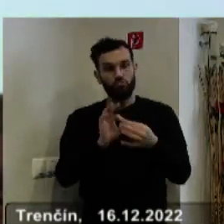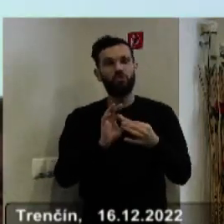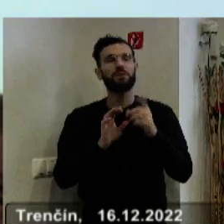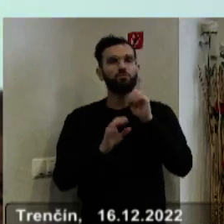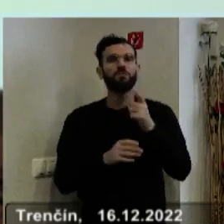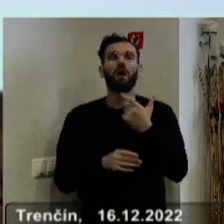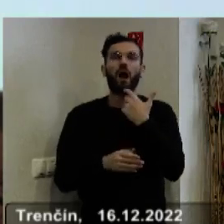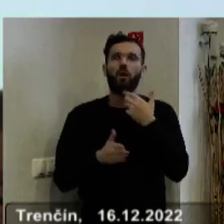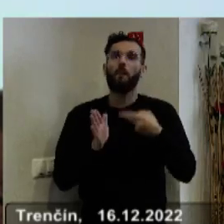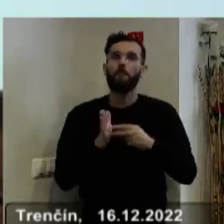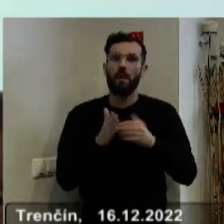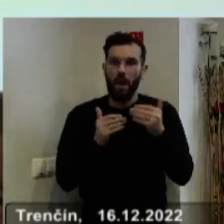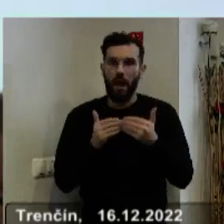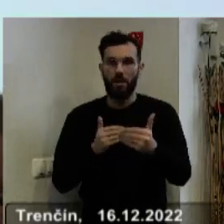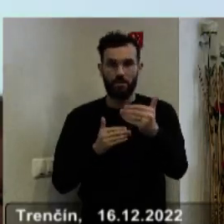pôsobnosť